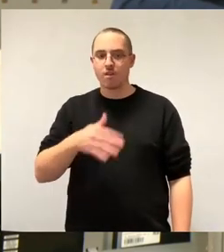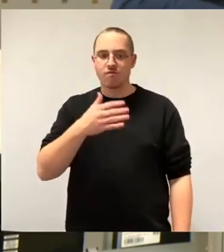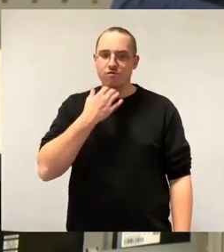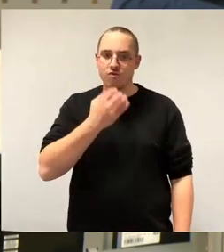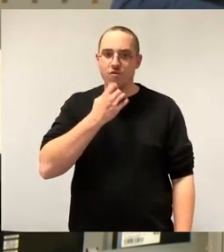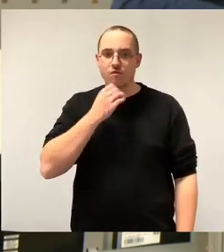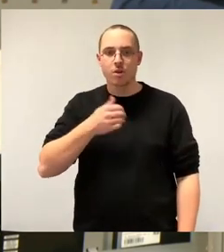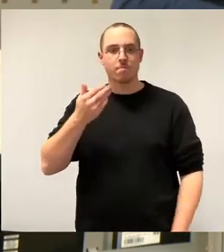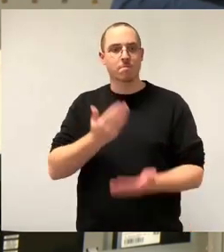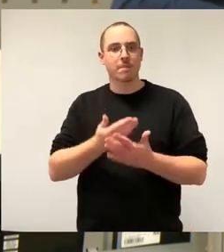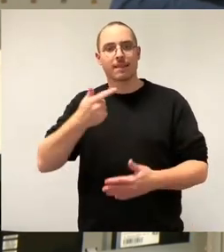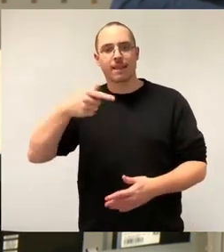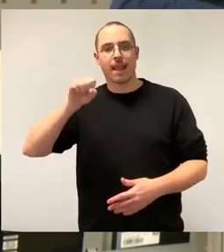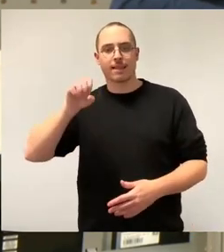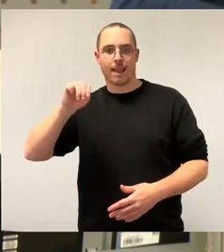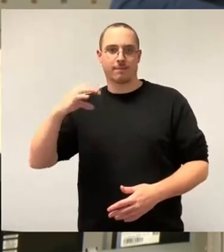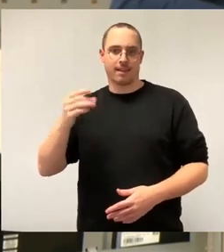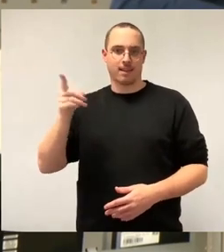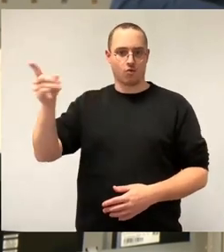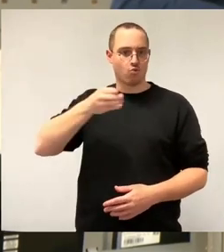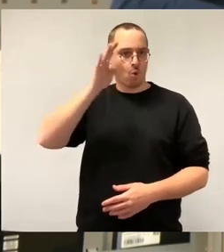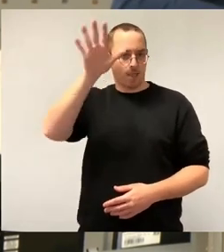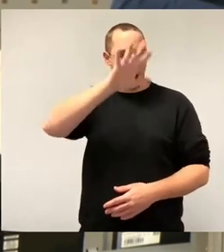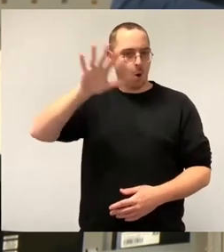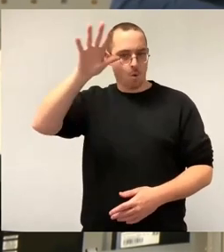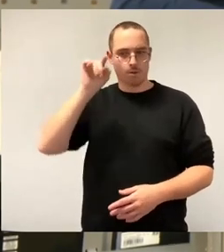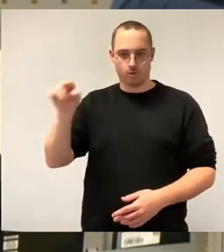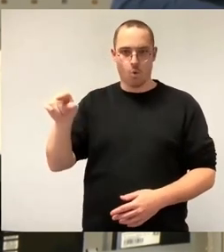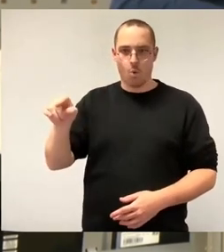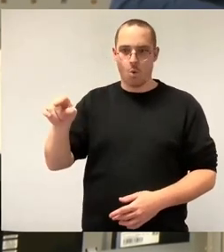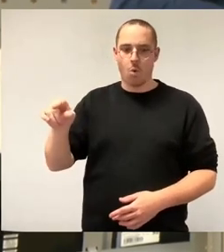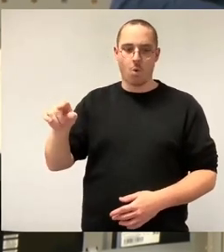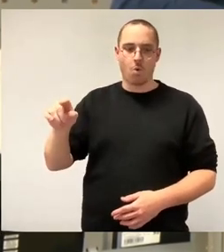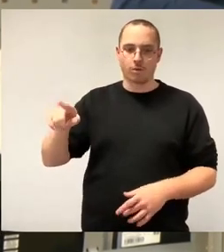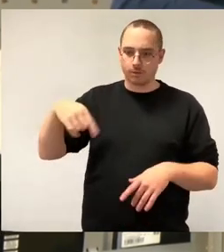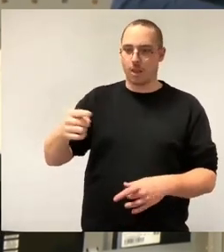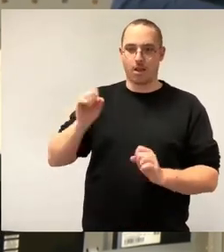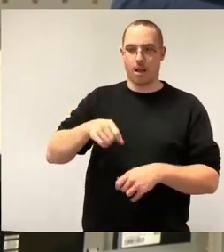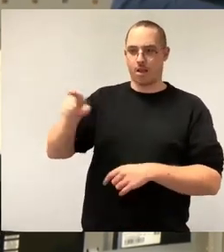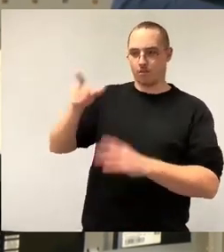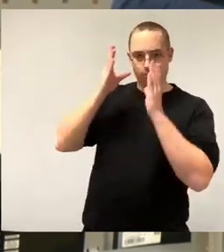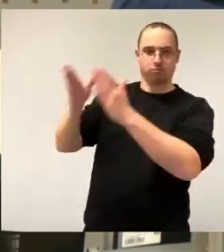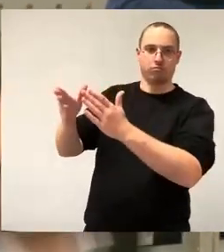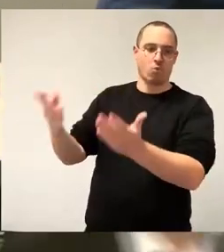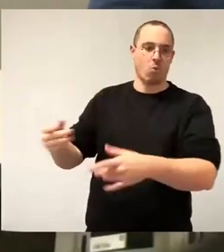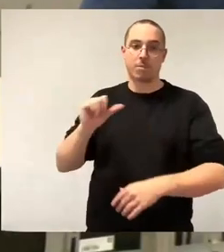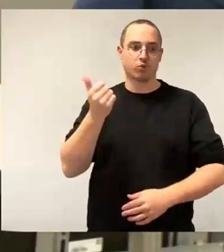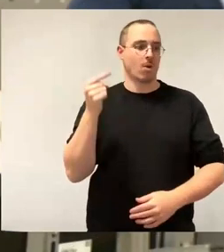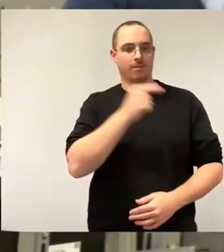erfüllen. Das muss alles realistisch untersetzt werden. Und dazu muss sich dann der Stadtrat Ende des Jahres auch durchringen. Vielen Dank.